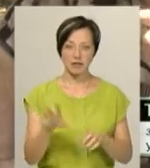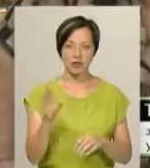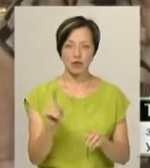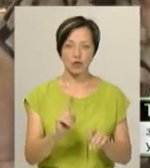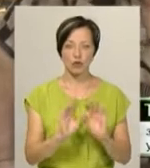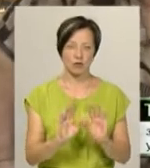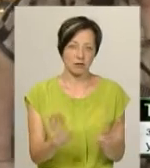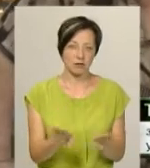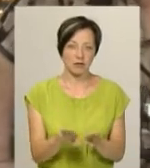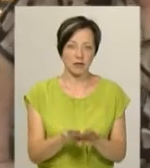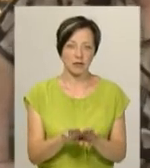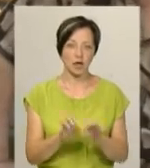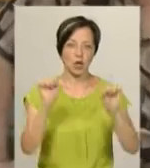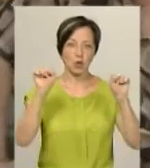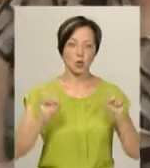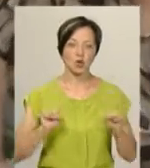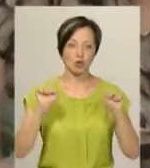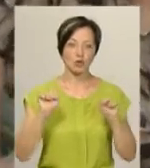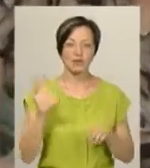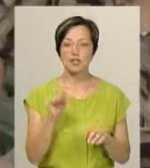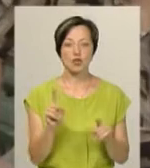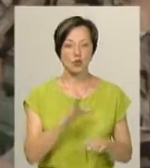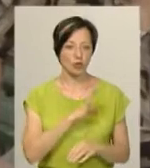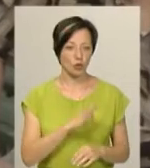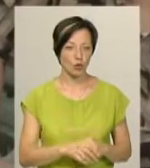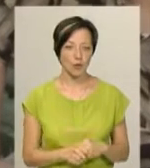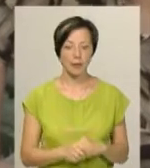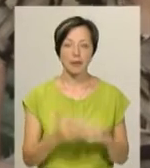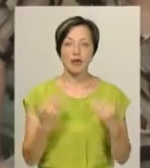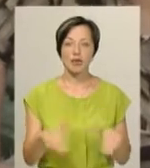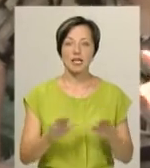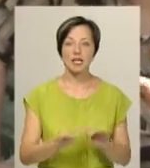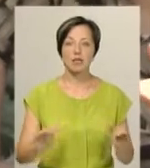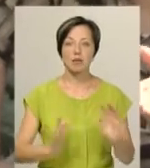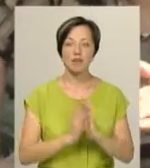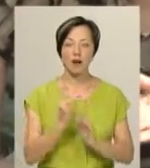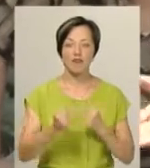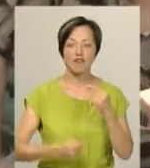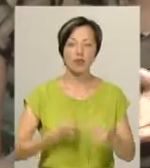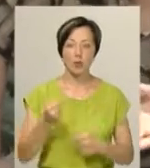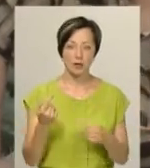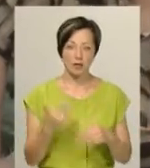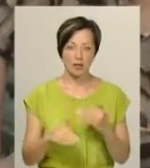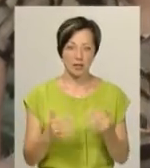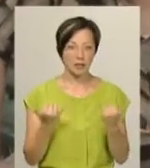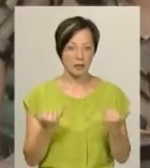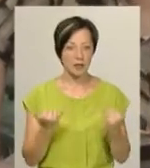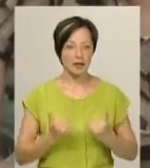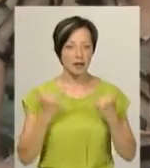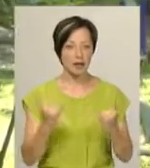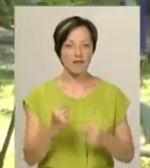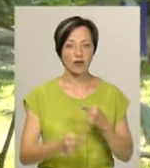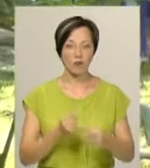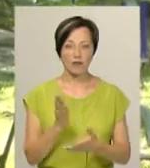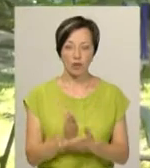що там, тіпа, турнічок. Це все, що було. Вже діти поверостали, вже от внуки, внуки грають, то тепер що для внуків